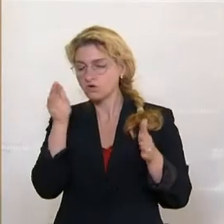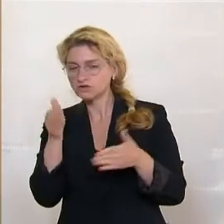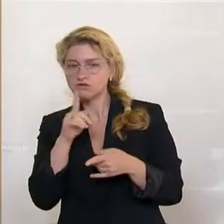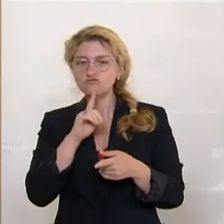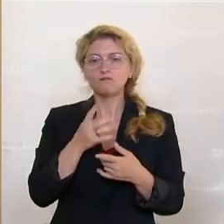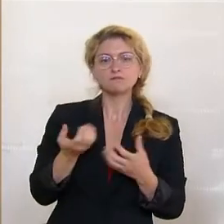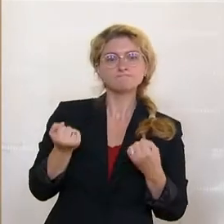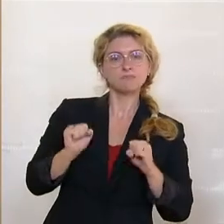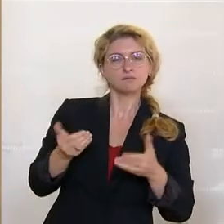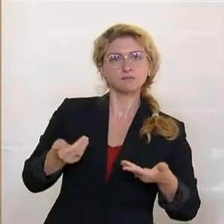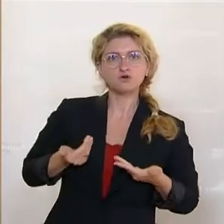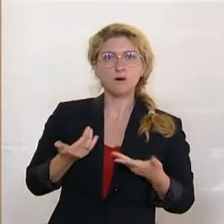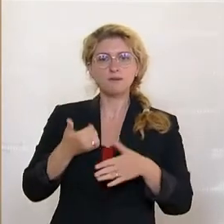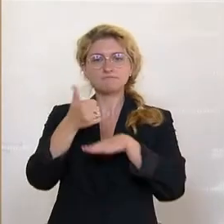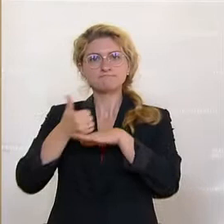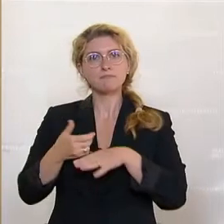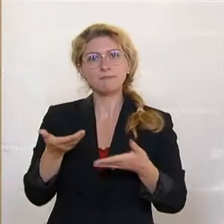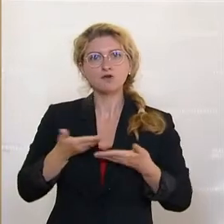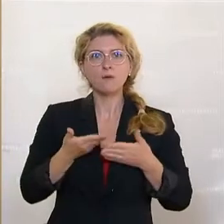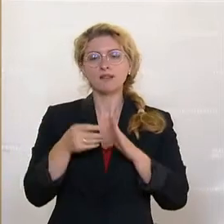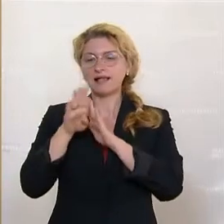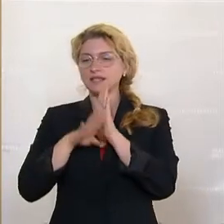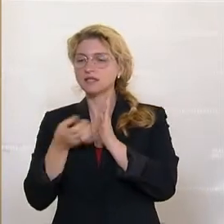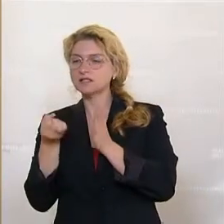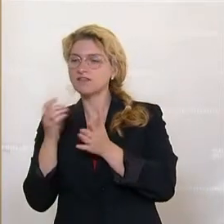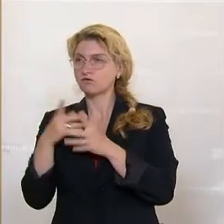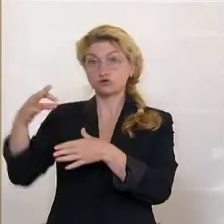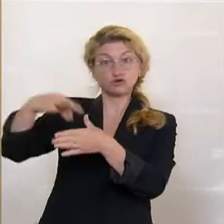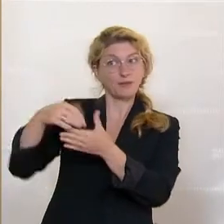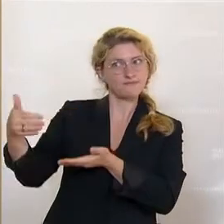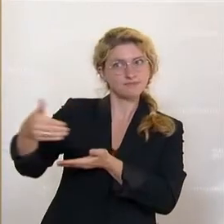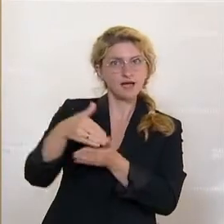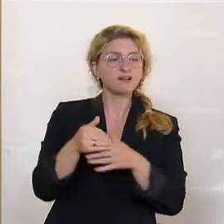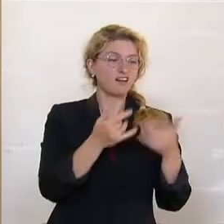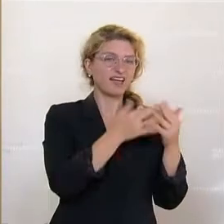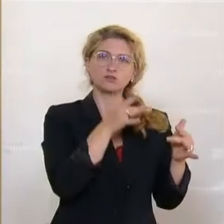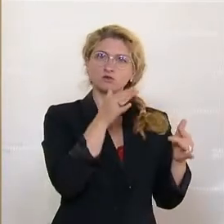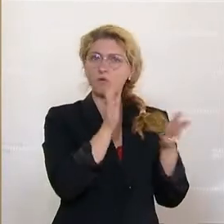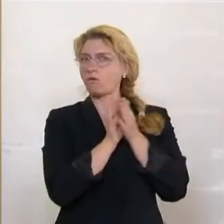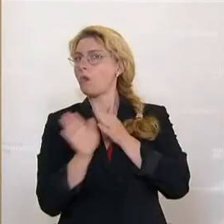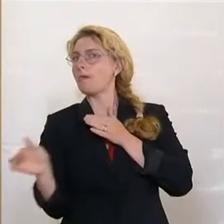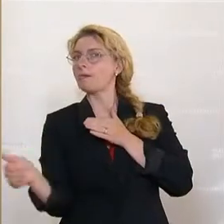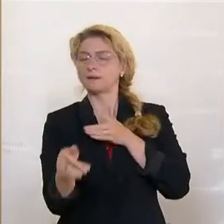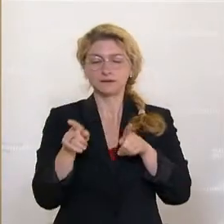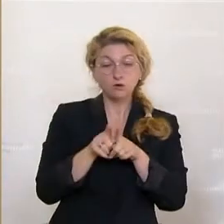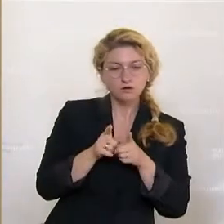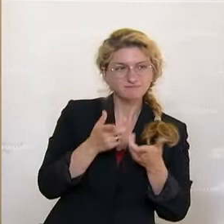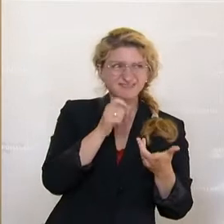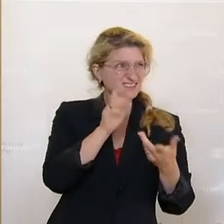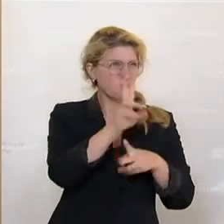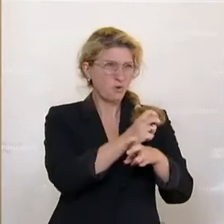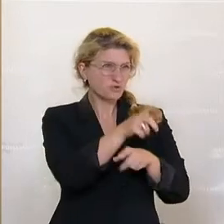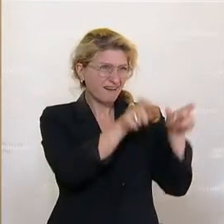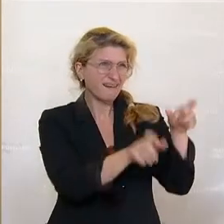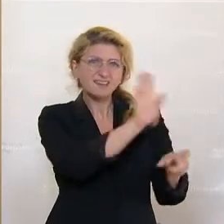auf Gesetzesverkauf, auf Spenden sammeln am Rechnungshof vorbei. Und das Konzentrieren nicht auf die Probleme von Österreicherinnen und